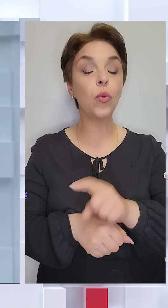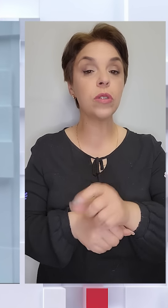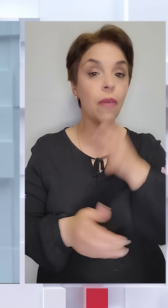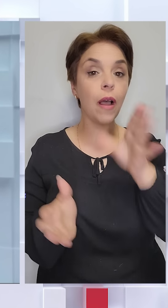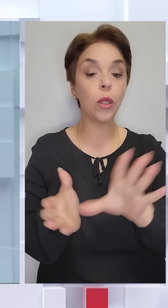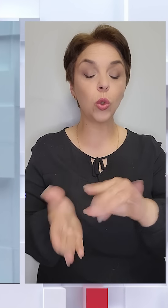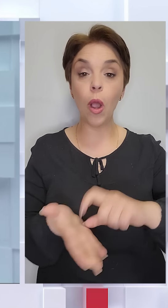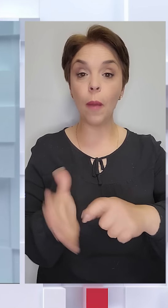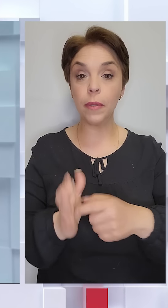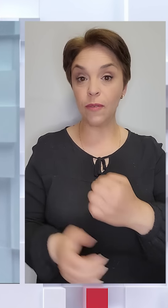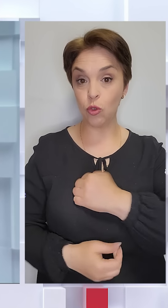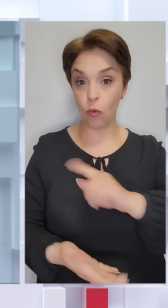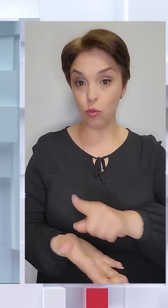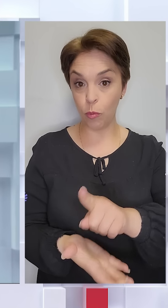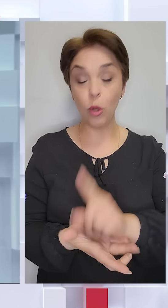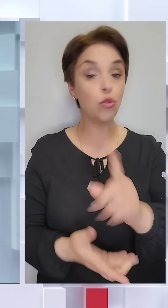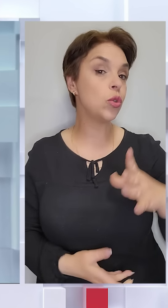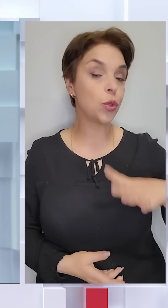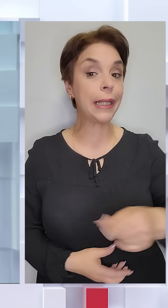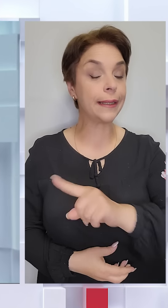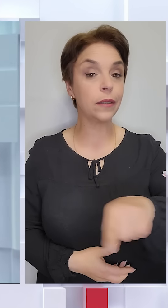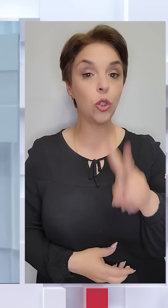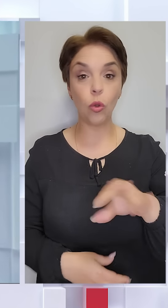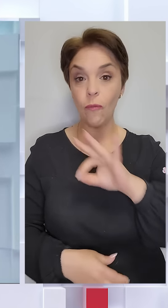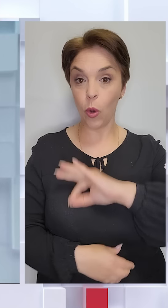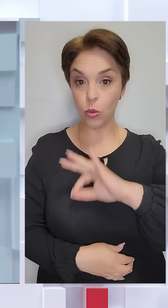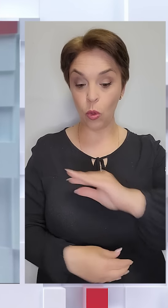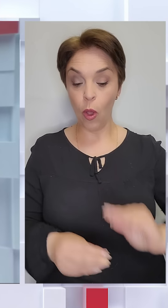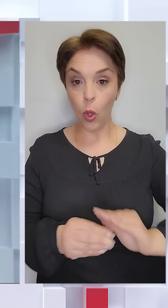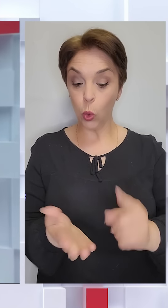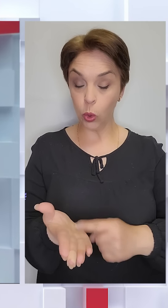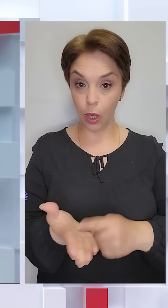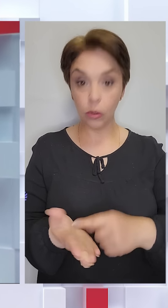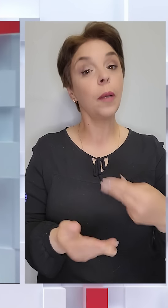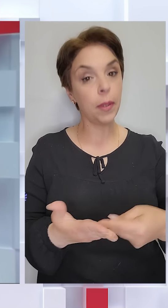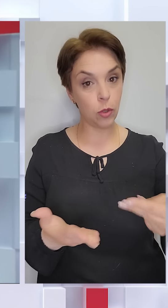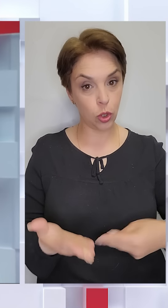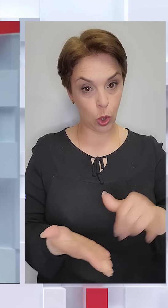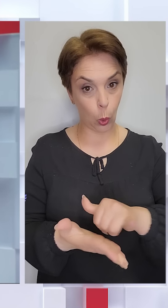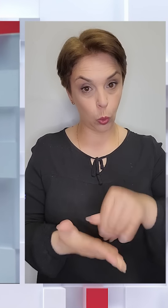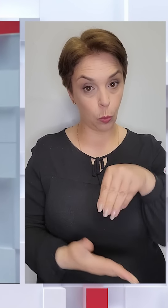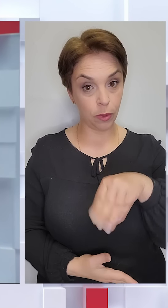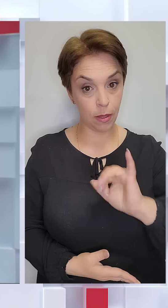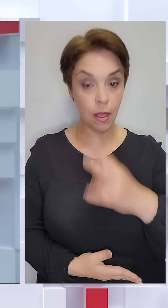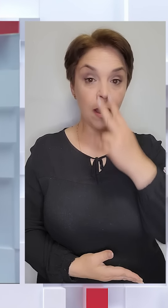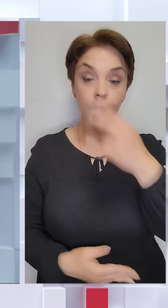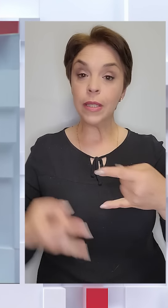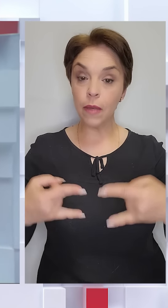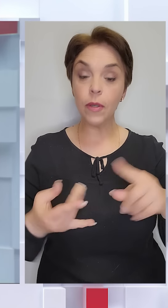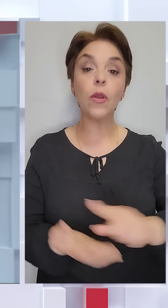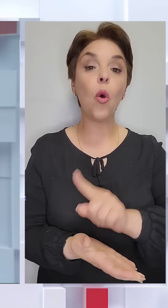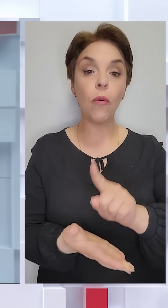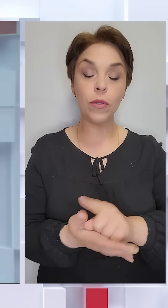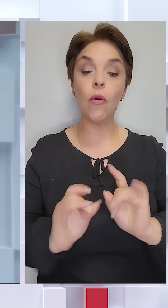військово зобов'язаного, що чекатиме на тих, хто використовує додаток. Підпишіться на YouTube ТСН, дивіться ефір і обов